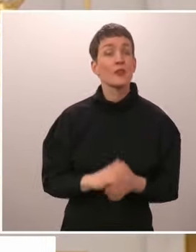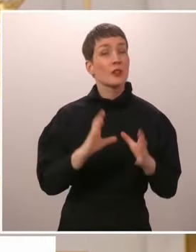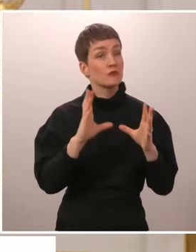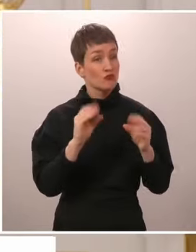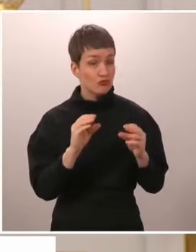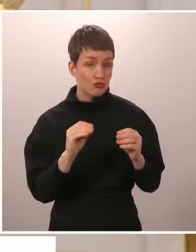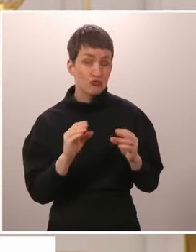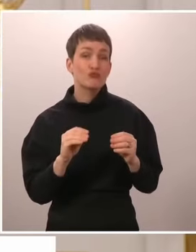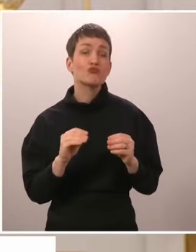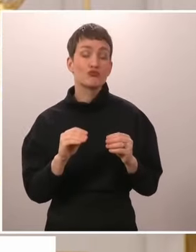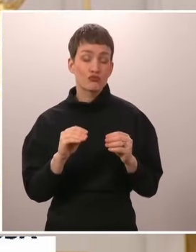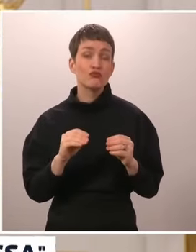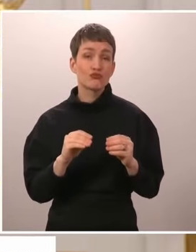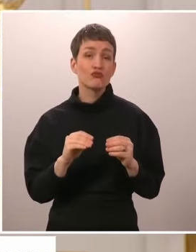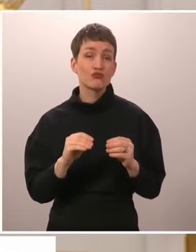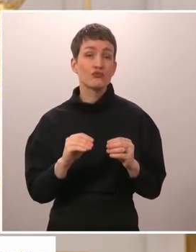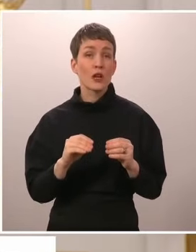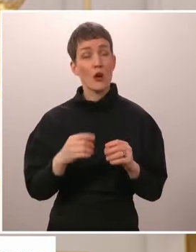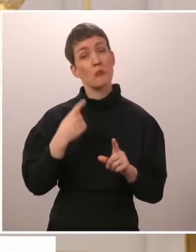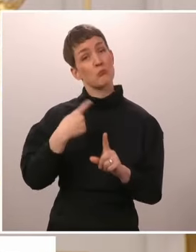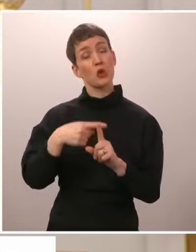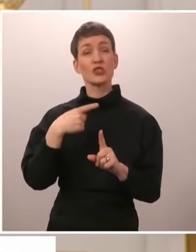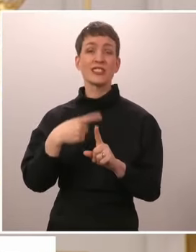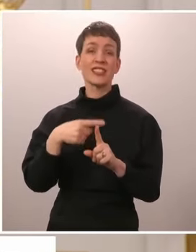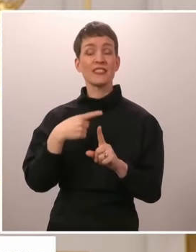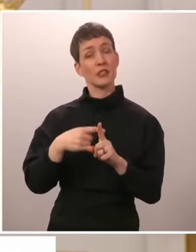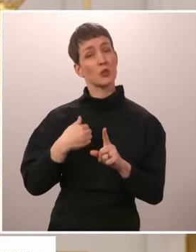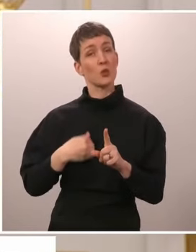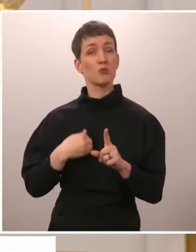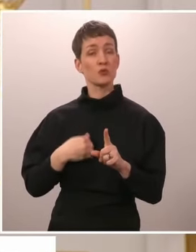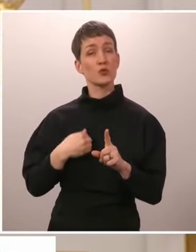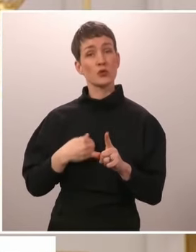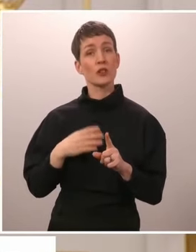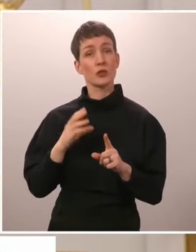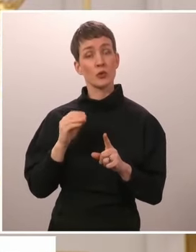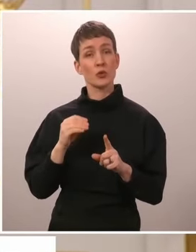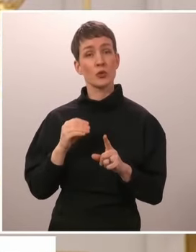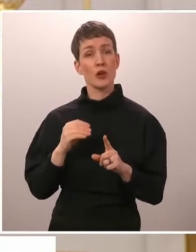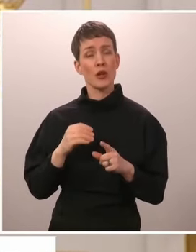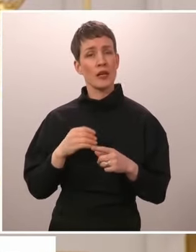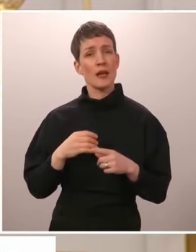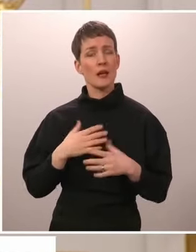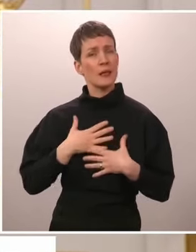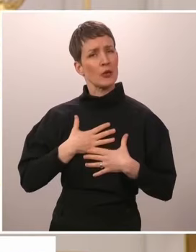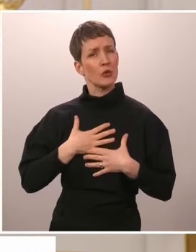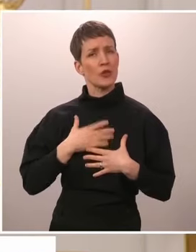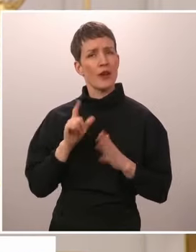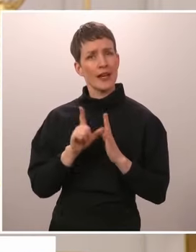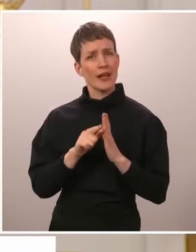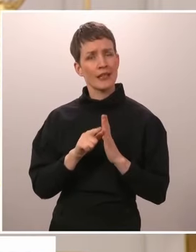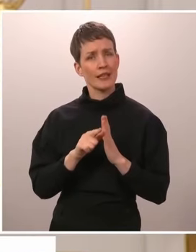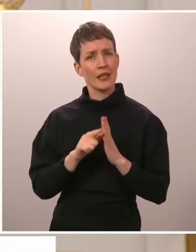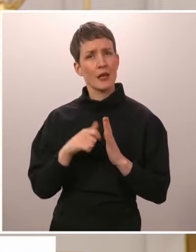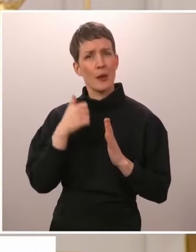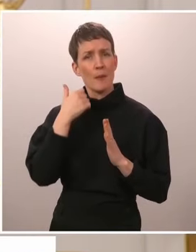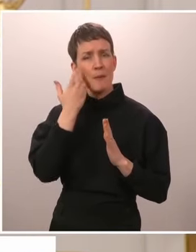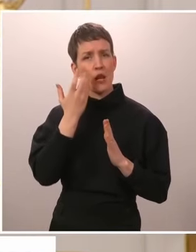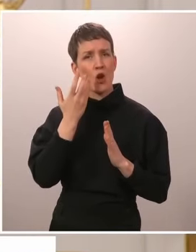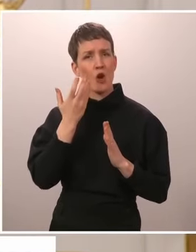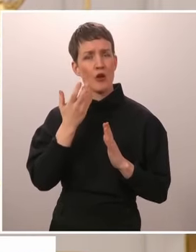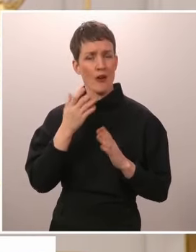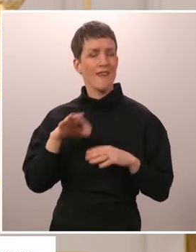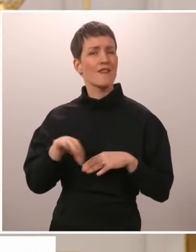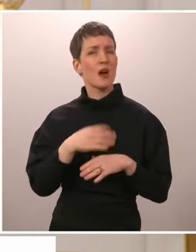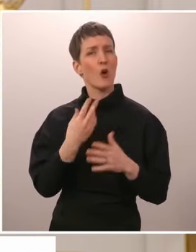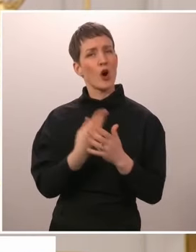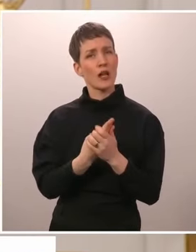dalmanat känslomässigt, men på ett mycket positivt sätt. Kanske den mest rörande stunden för mig persoonligen var förstås när jag var tillsammans med min fru,